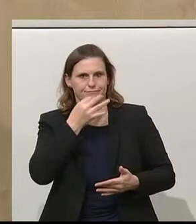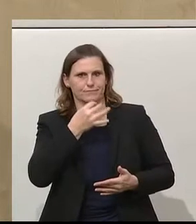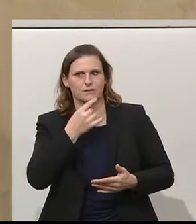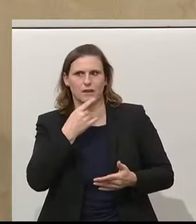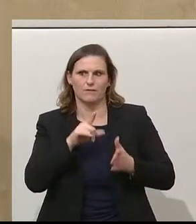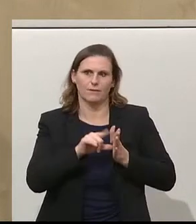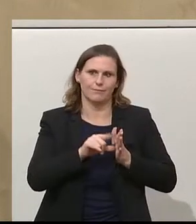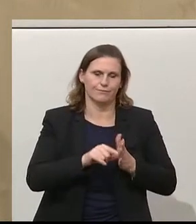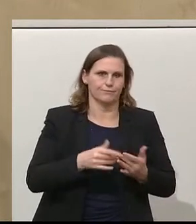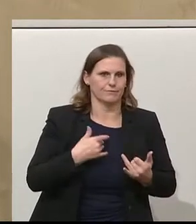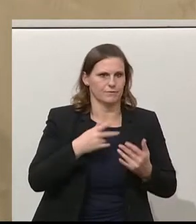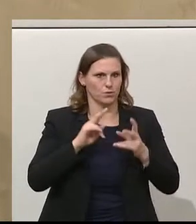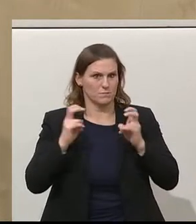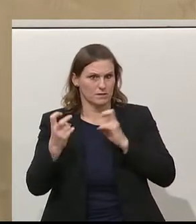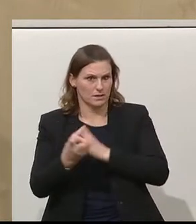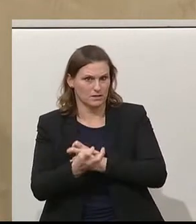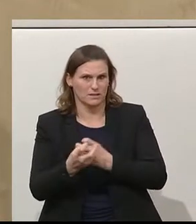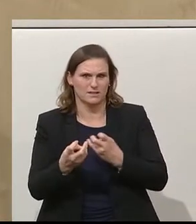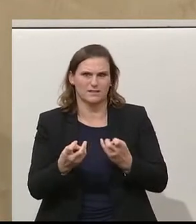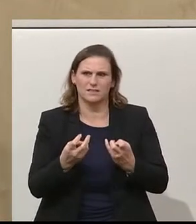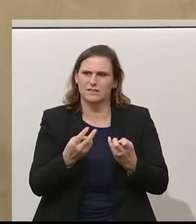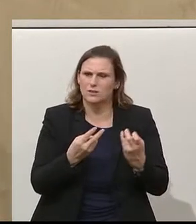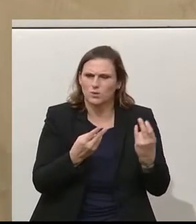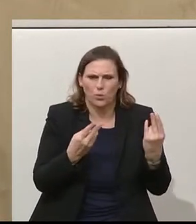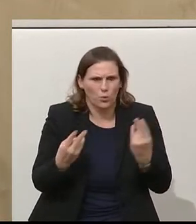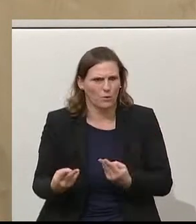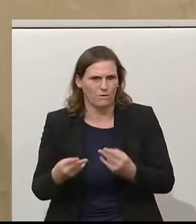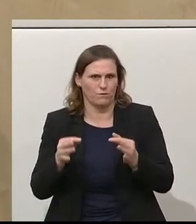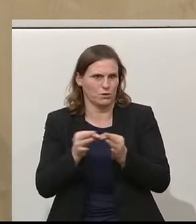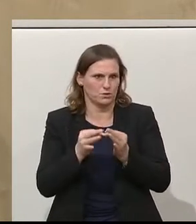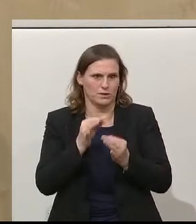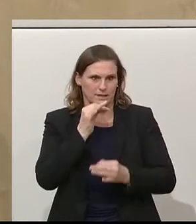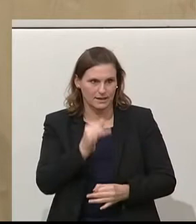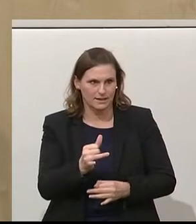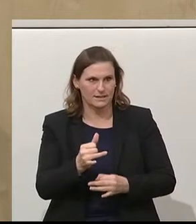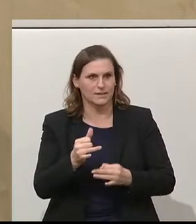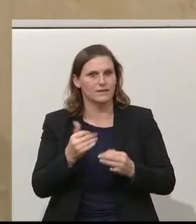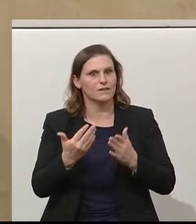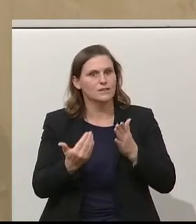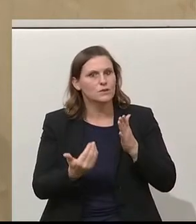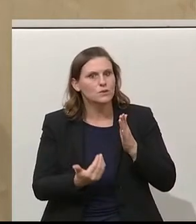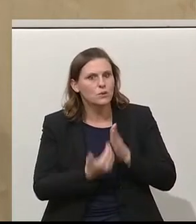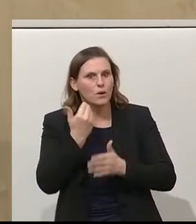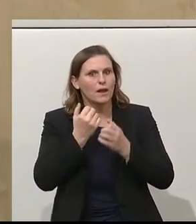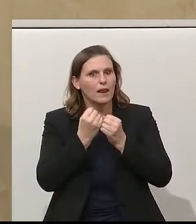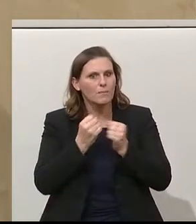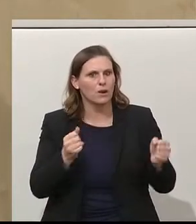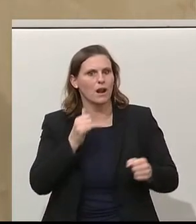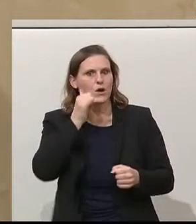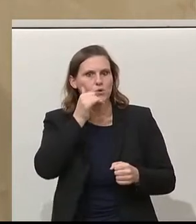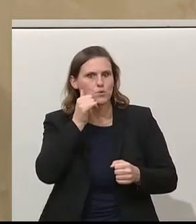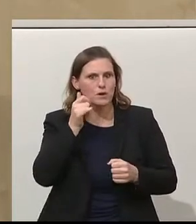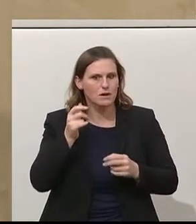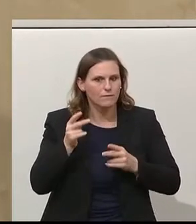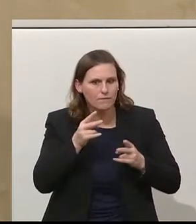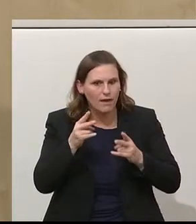lauwarme Bundesregierung umsetzen. Meine Damen und Herren, das wird so nicht funktionieren. Das ist ein neoliberaler grüner Kurs. Es ist